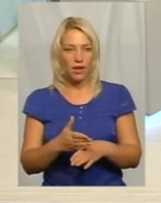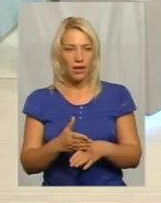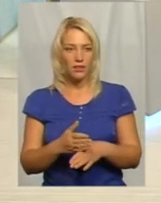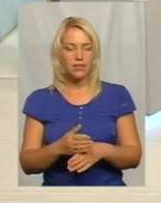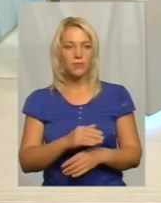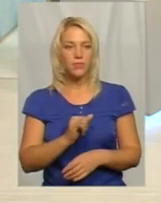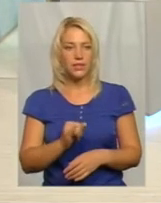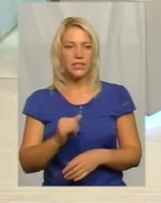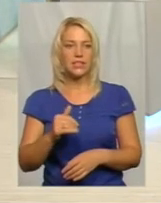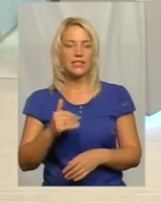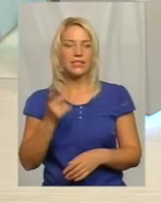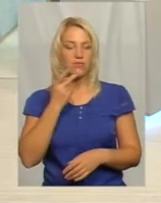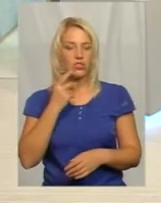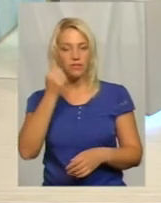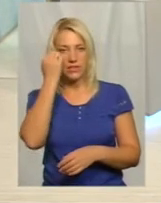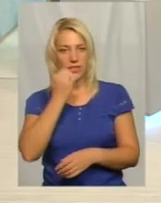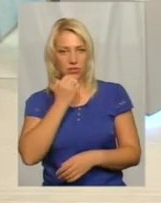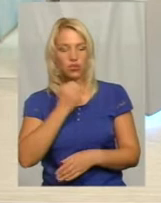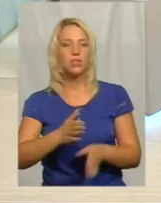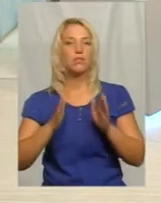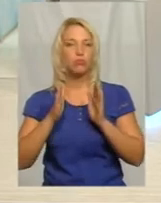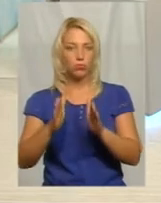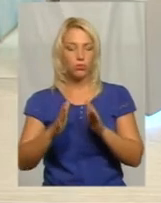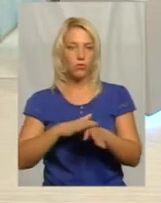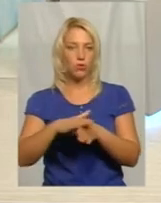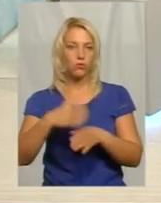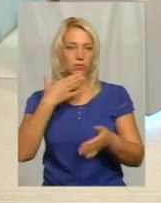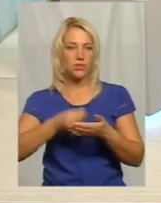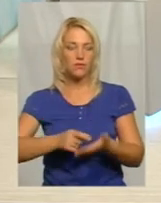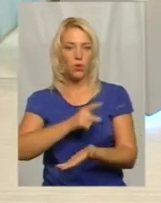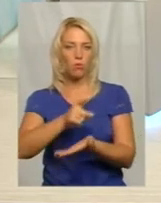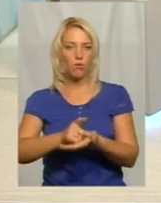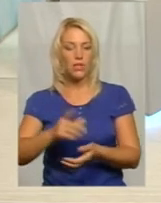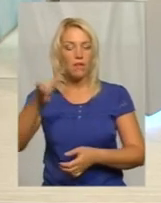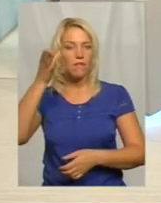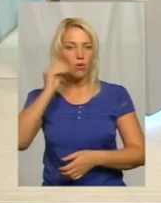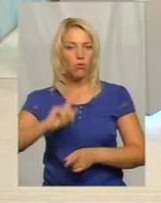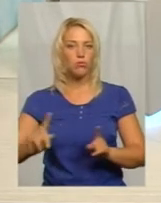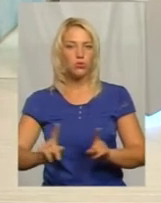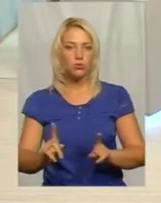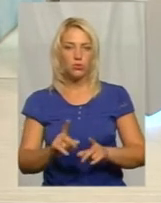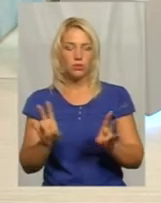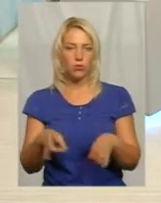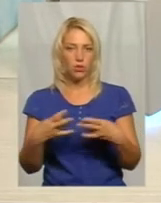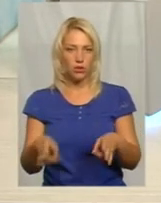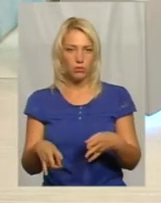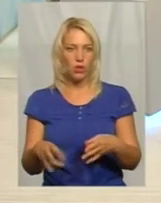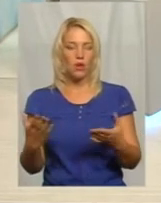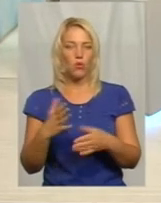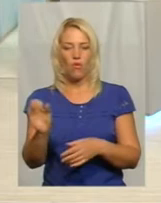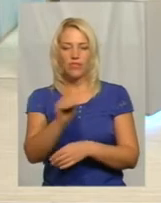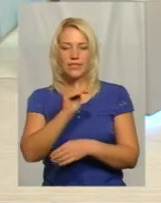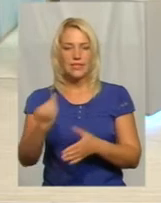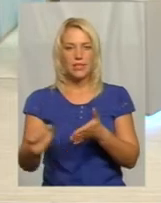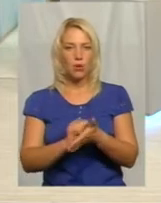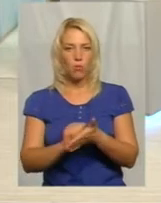завжди дячні. Будемо виконувати свій обов'язок, бо рахуємо, що не потрібно якоїсь офіційної бумажки для